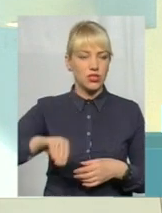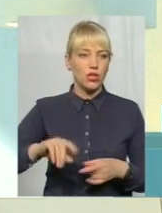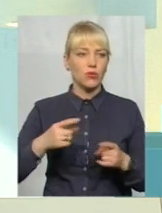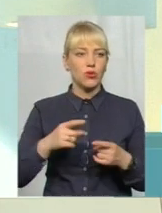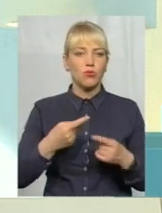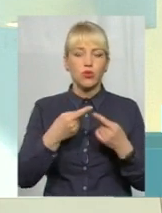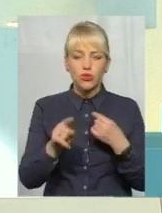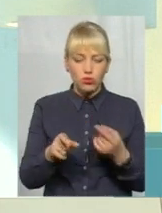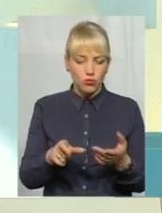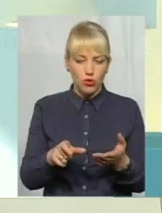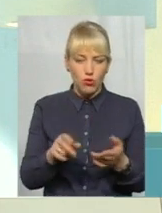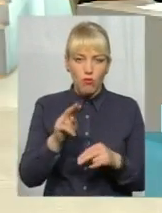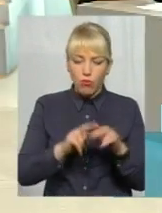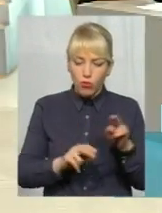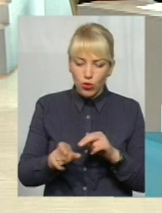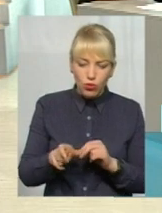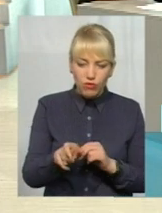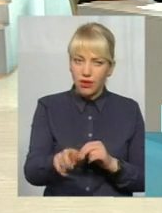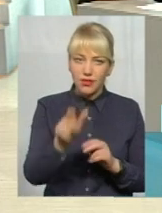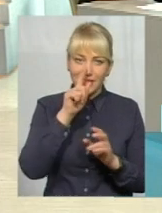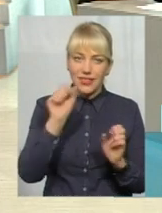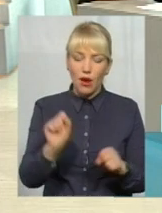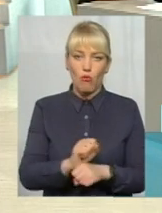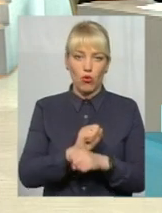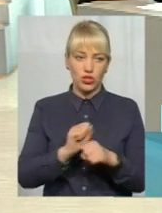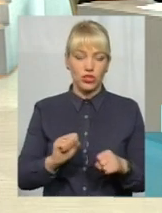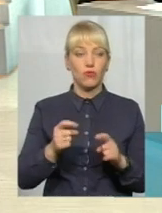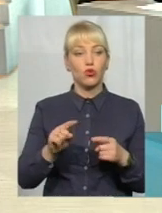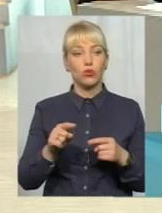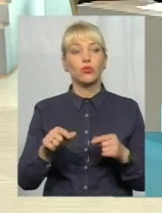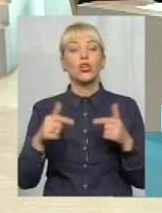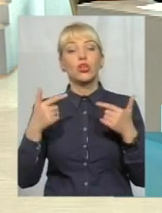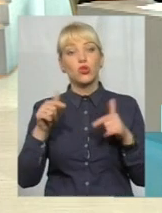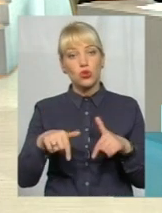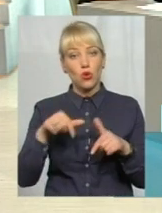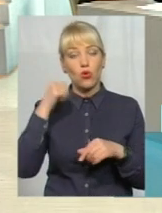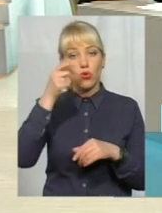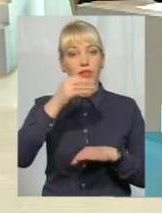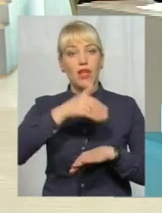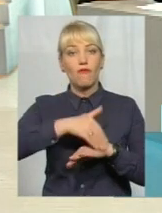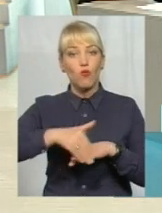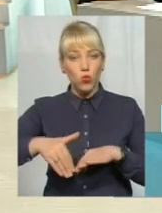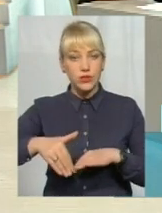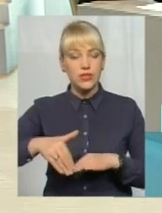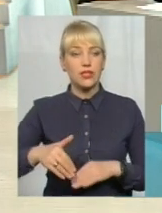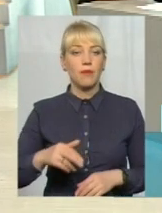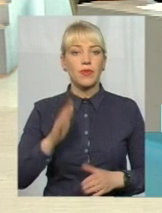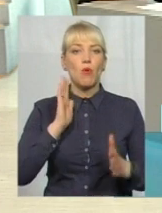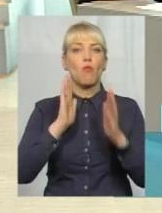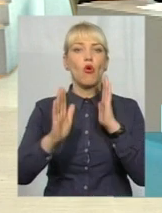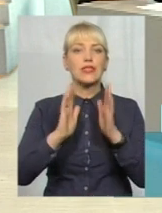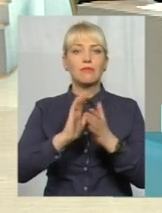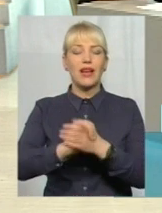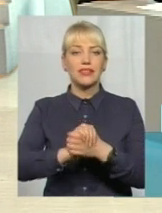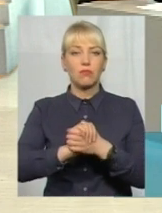було неможливо. Тому і вже цього року на вулиці Проспект Меру